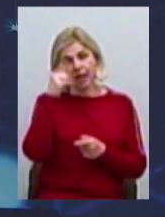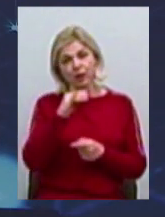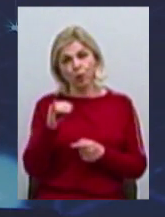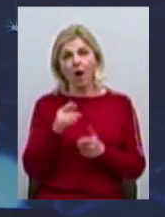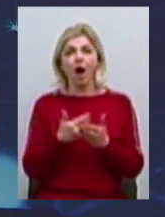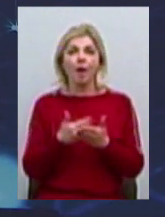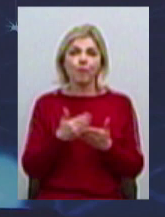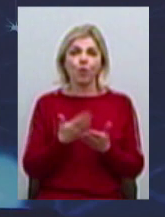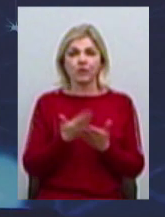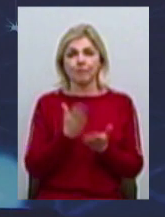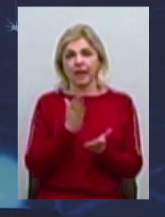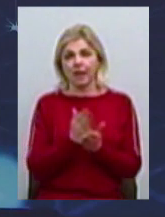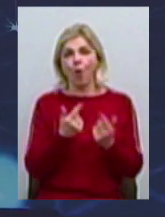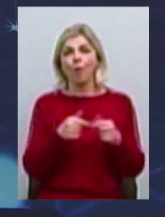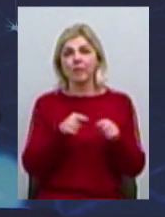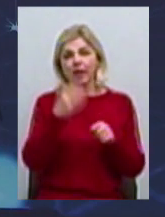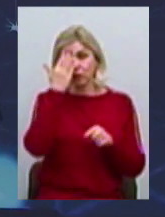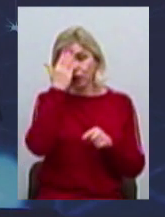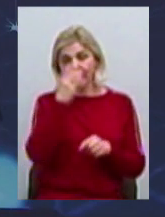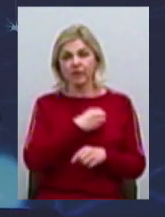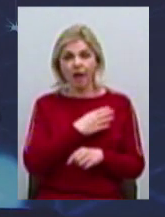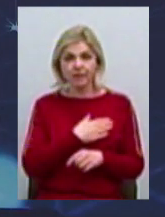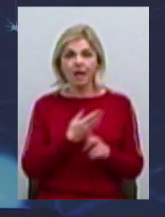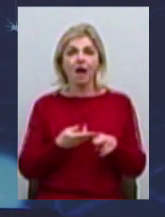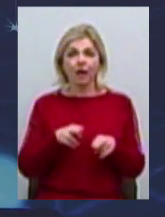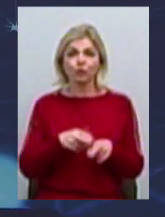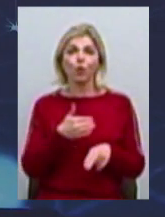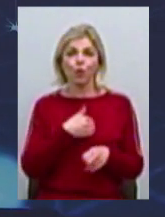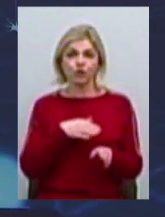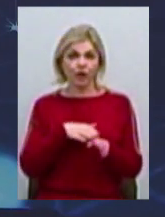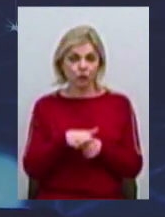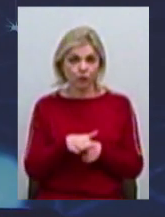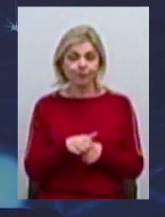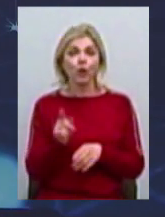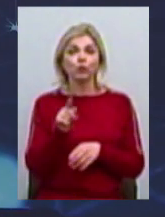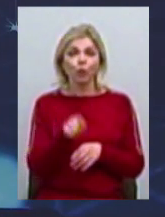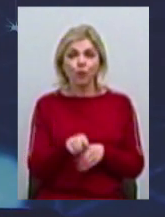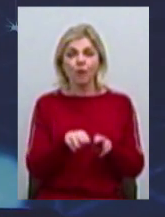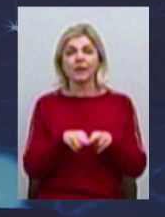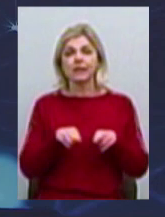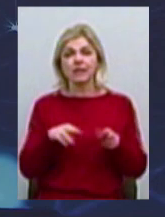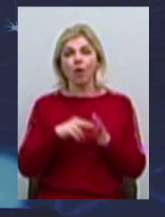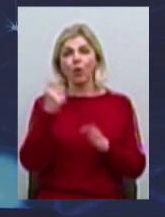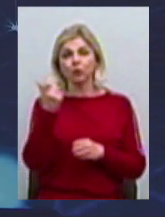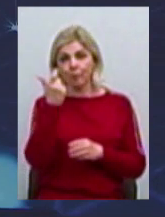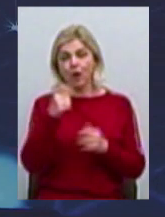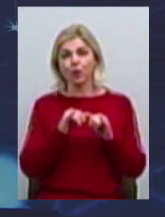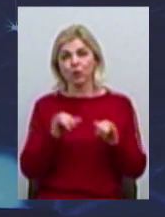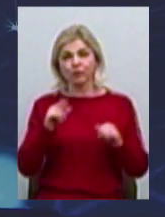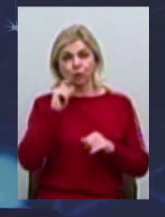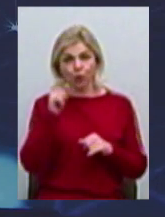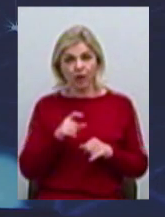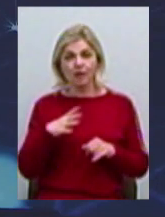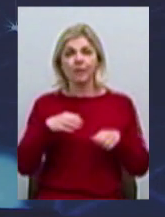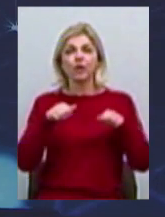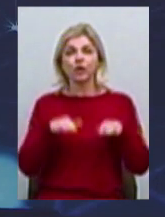наприклад, в нього є об'єкт інтелектуальної власності, який він хоче реалізувати. Тому Міністерством економічного розвитку і торгівлі України було прийнято рішення про